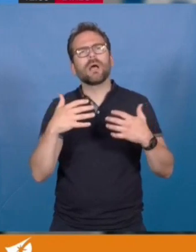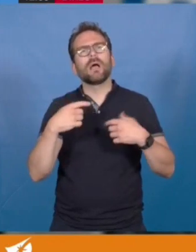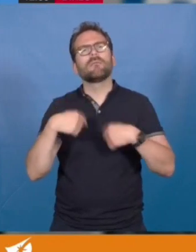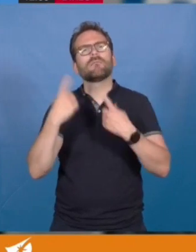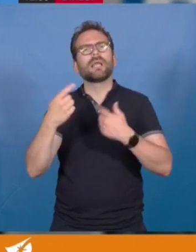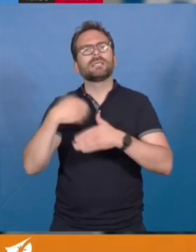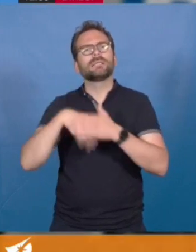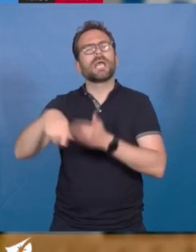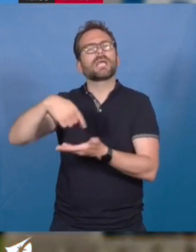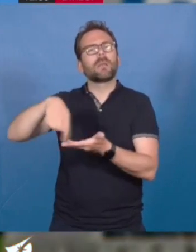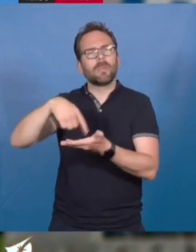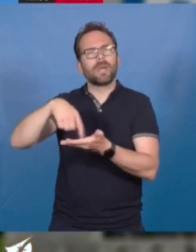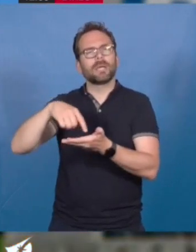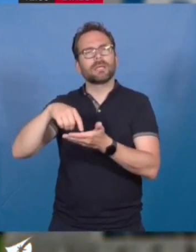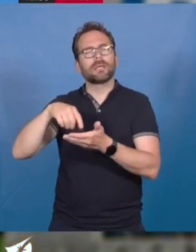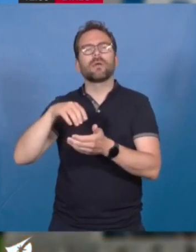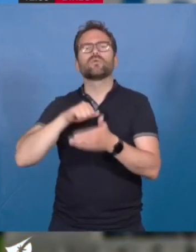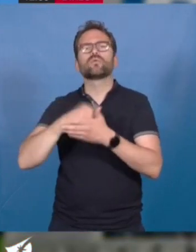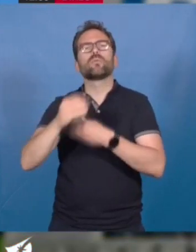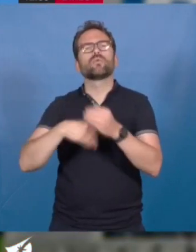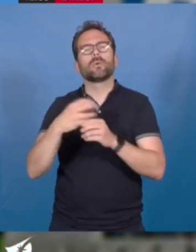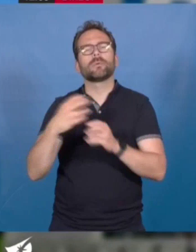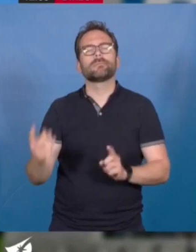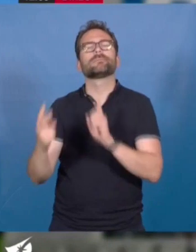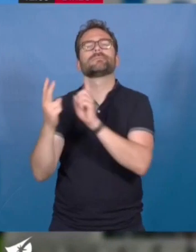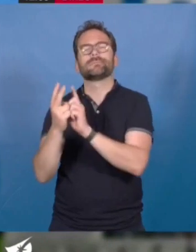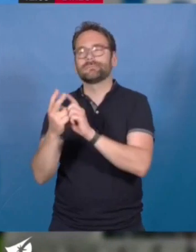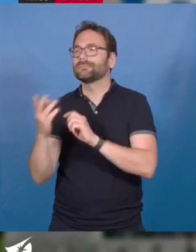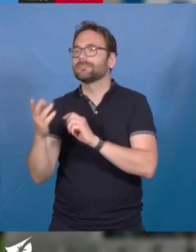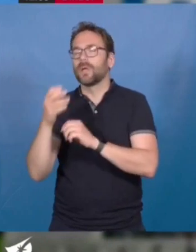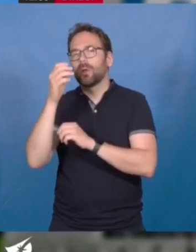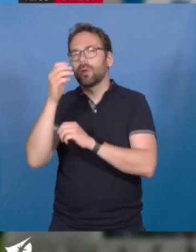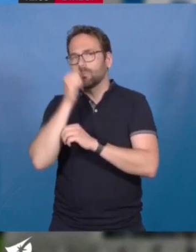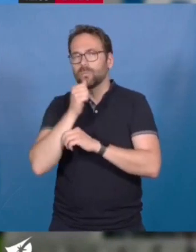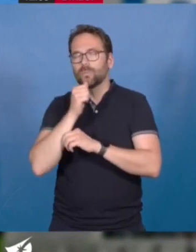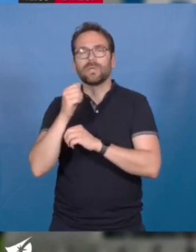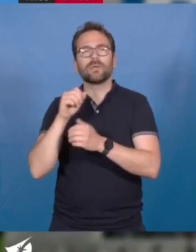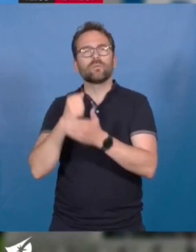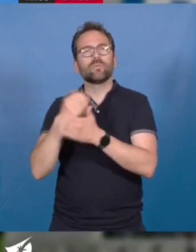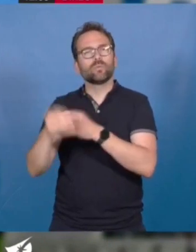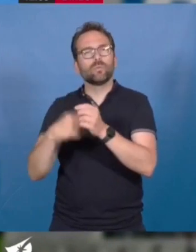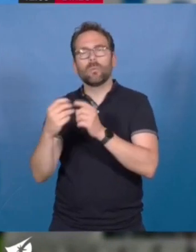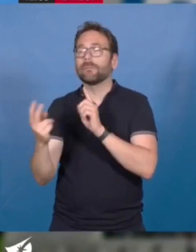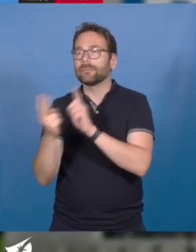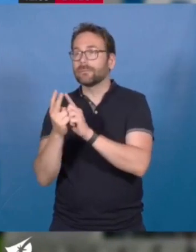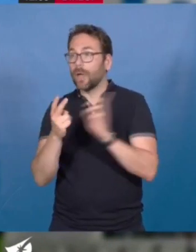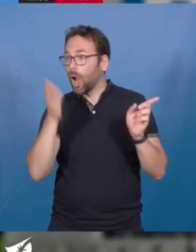récent avec Francky Trichet, jusqu'au bout du monde, et jusqu'au musée du bout du monde. Trois remarques très courtes.